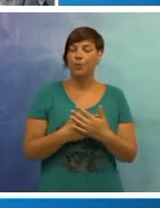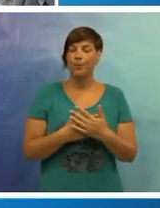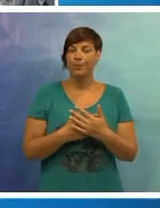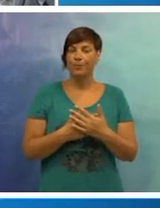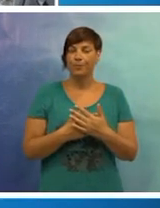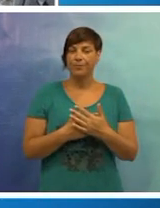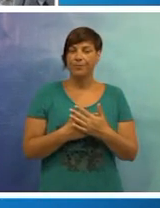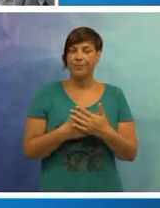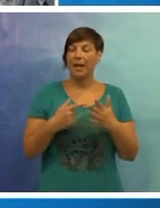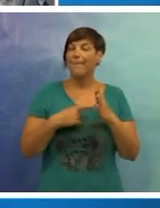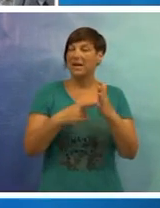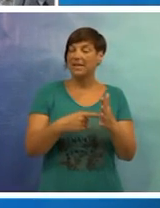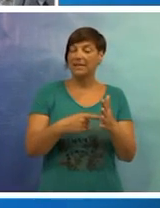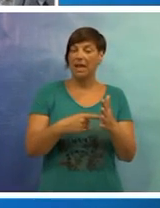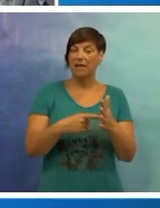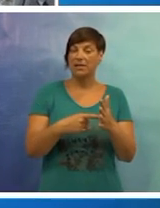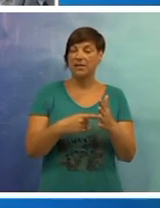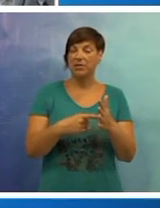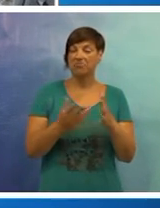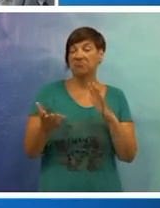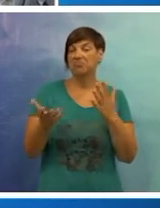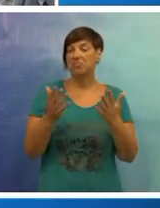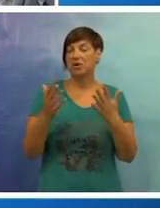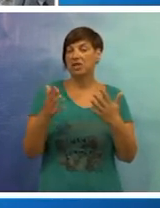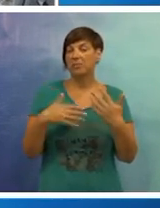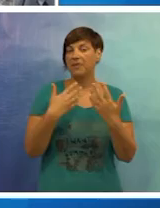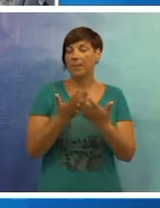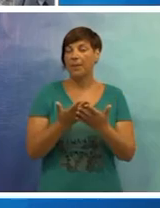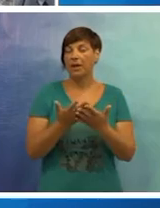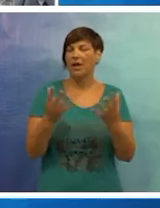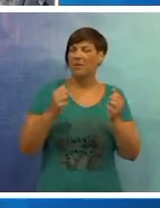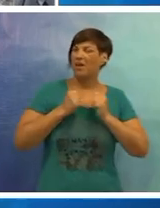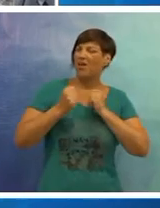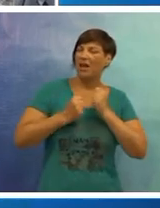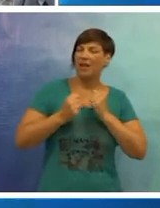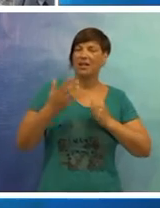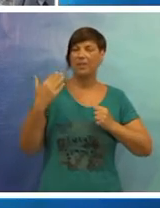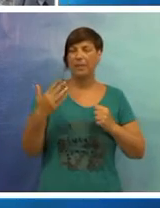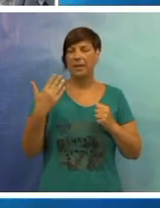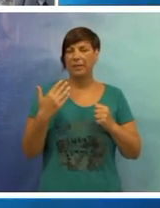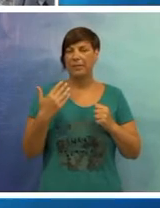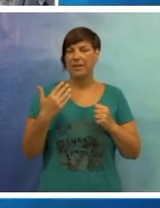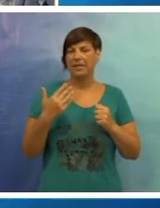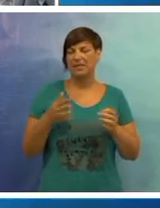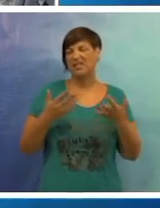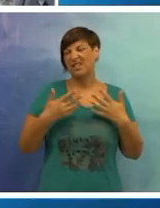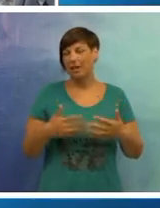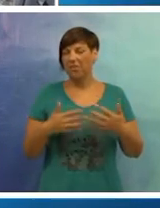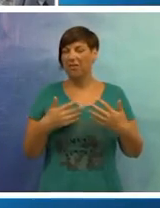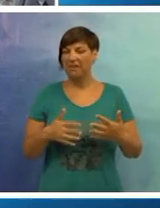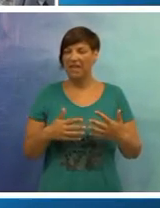obradu i prezentaciju, možda bi vam ponekad pao elan ili biste bili donekle